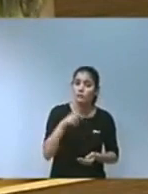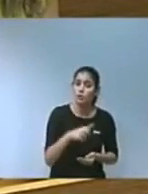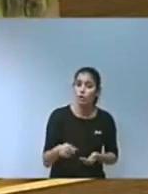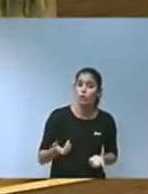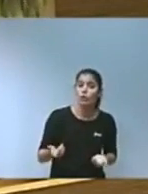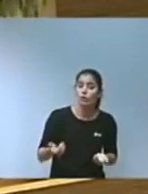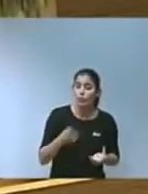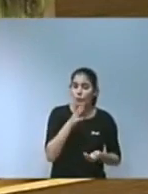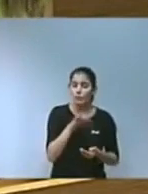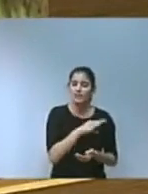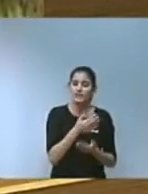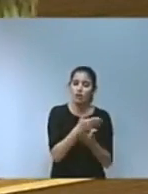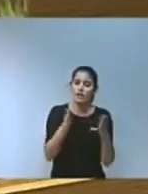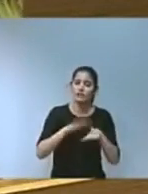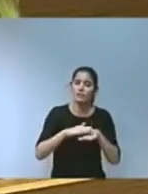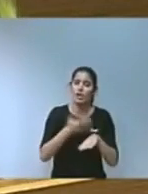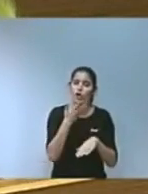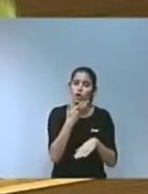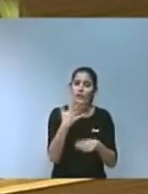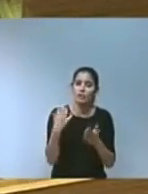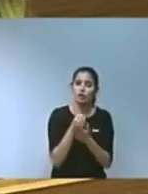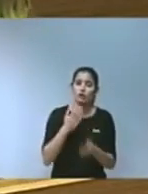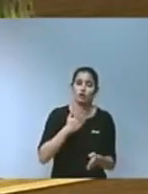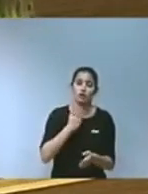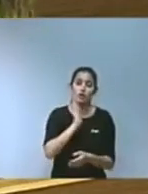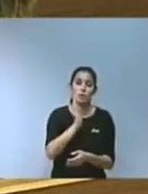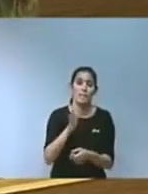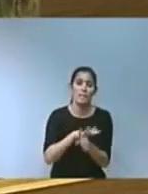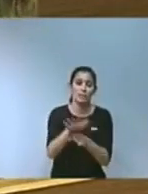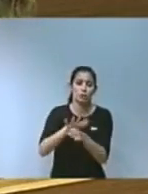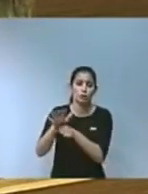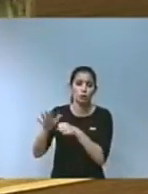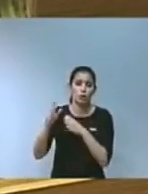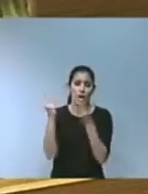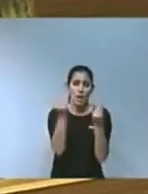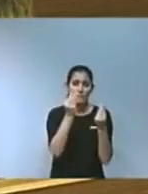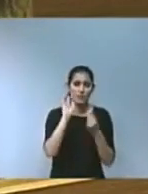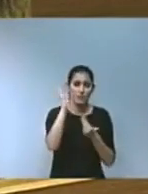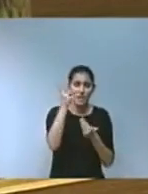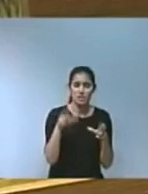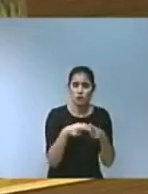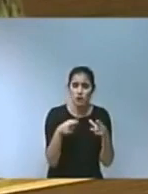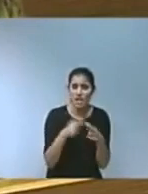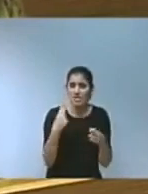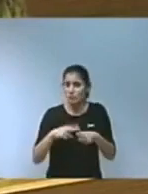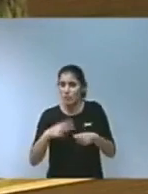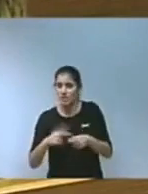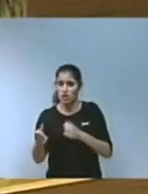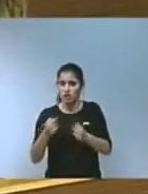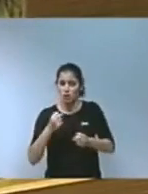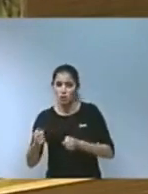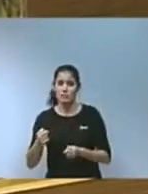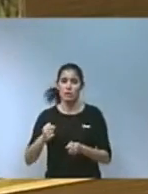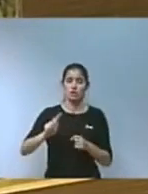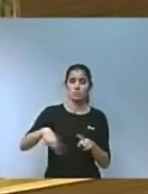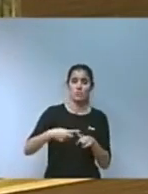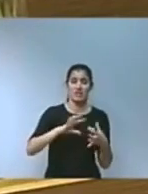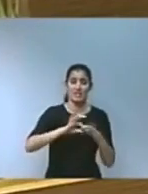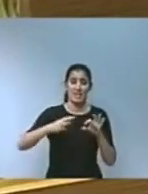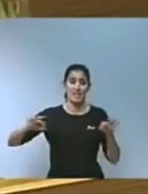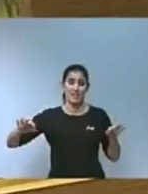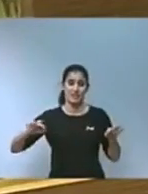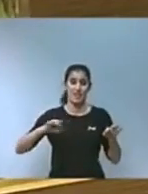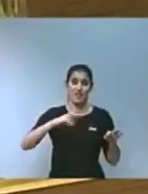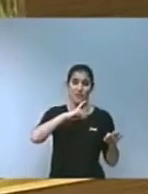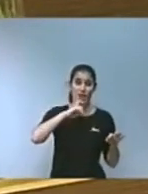conèixer tots els possibles impactes ambientals socials polítics i econòmics i la incidència en la cadena de valor del sector agroalimentari d